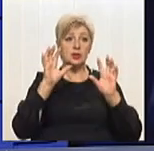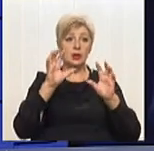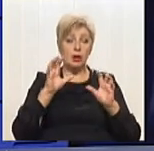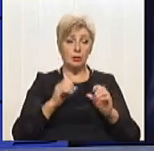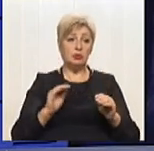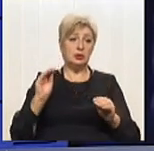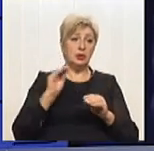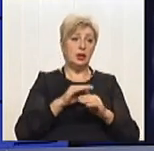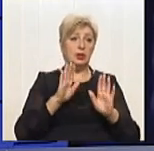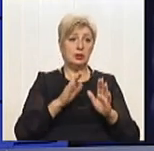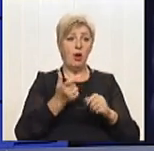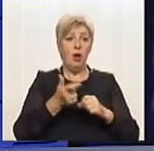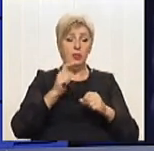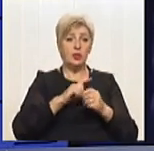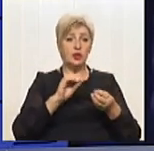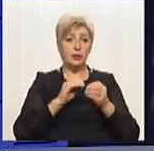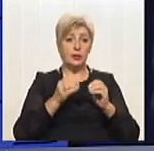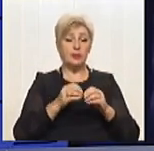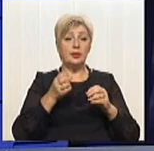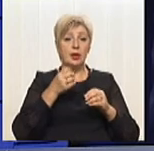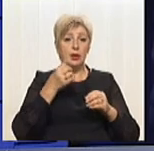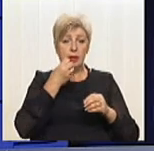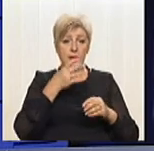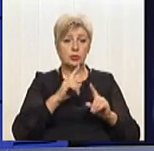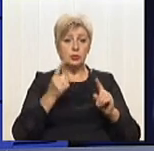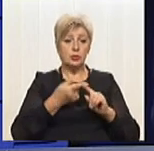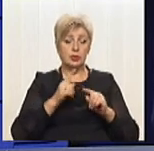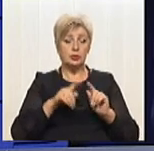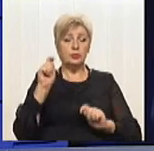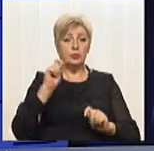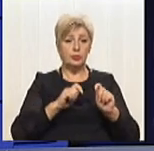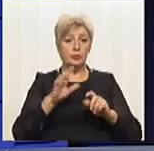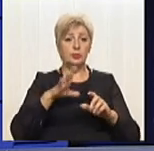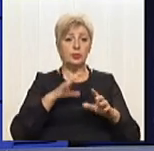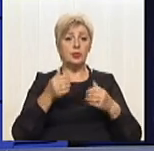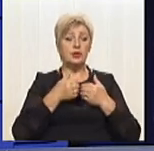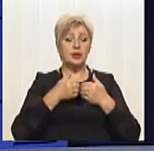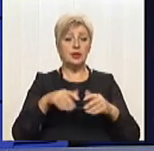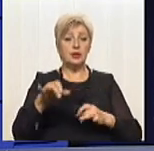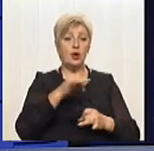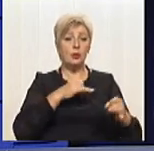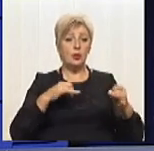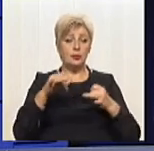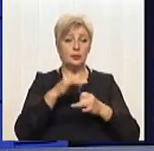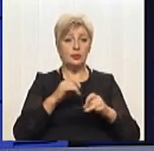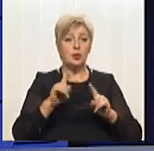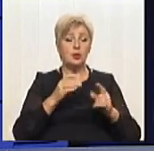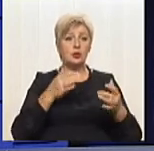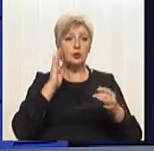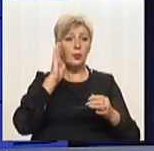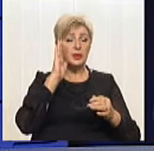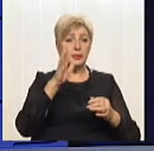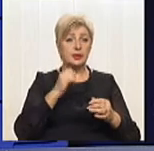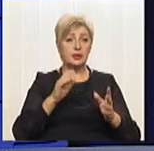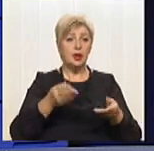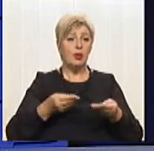більших проблем. Тому дуже добре, що на цьому форумі було відкрите обговорення, експертне, щодо перспективи подання